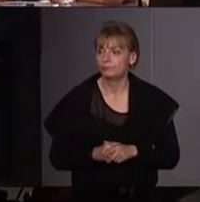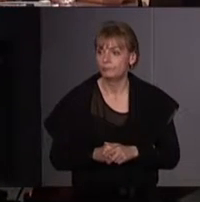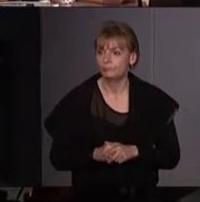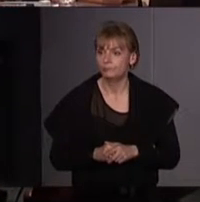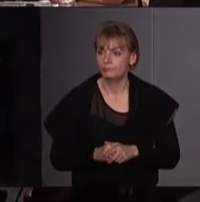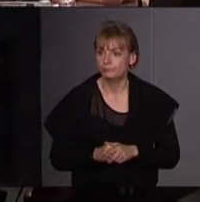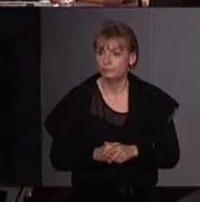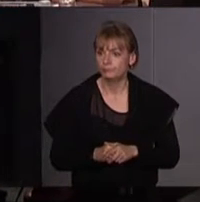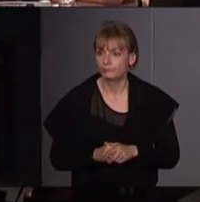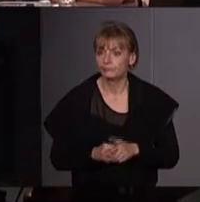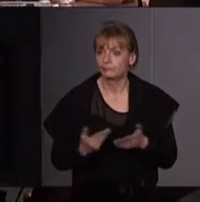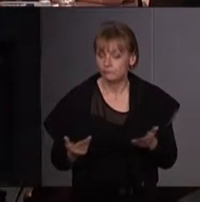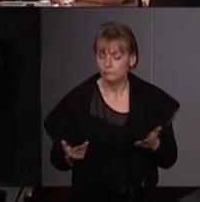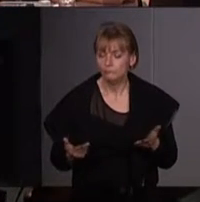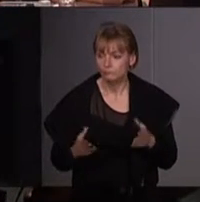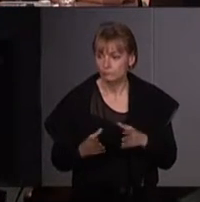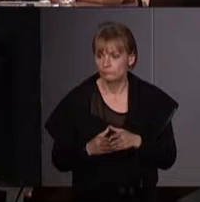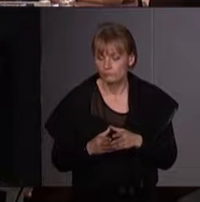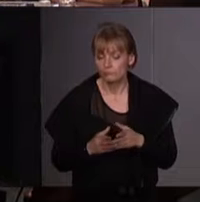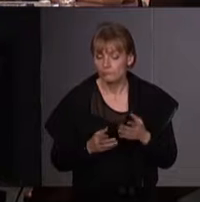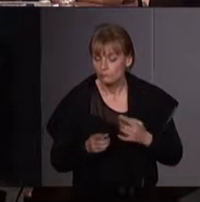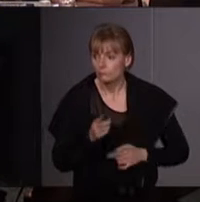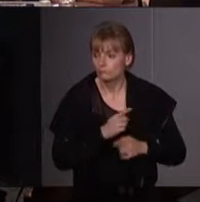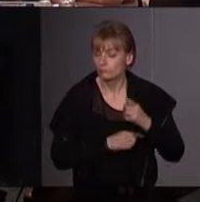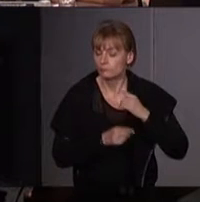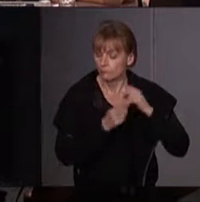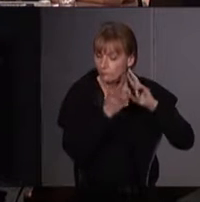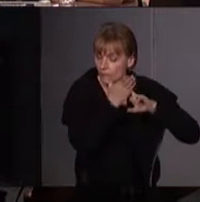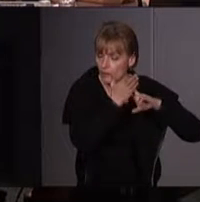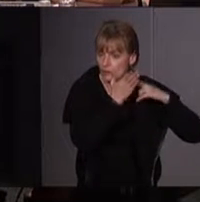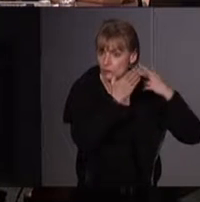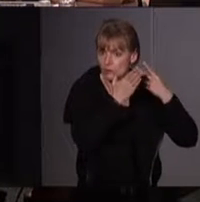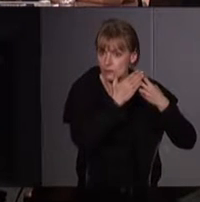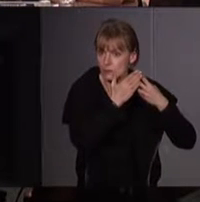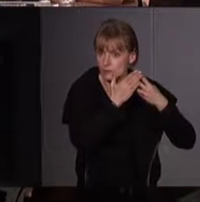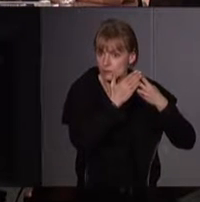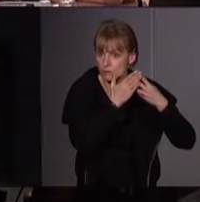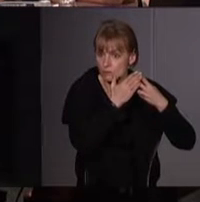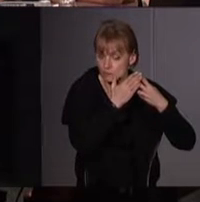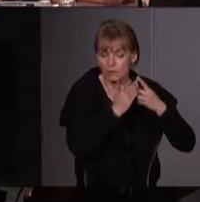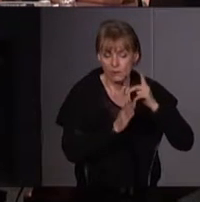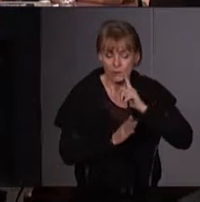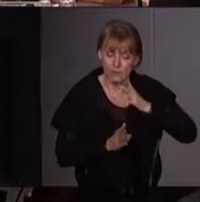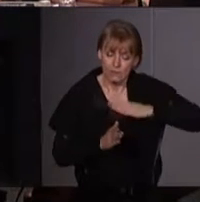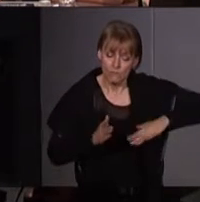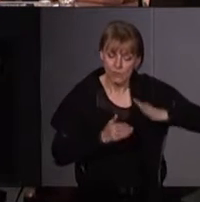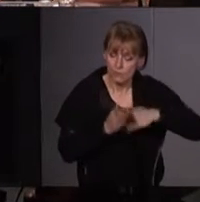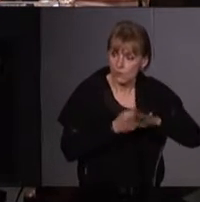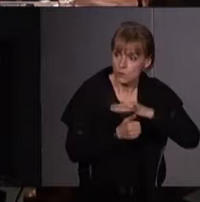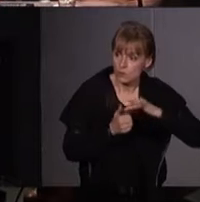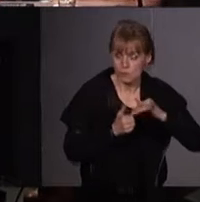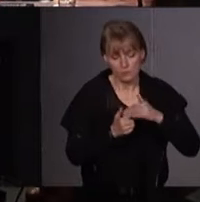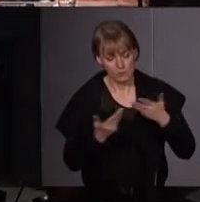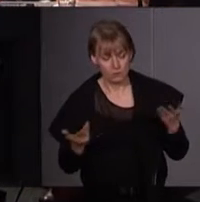de revenir à des interprétations de la position des femmes de la société comme étant